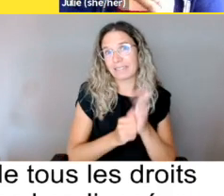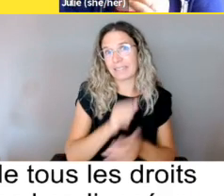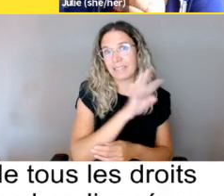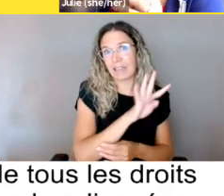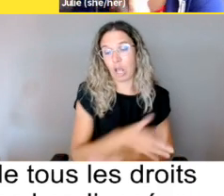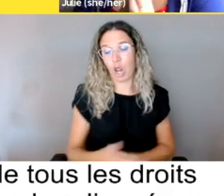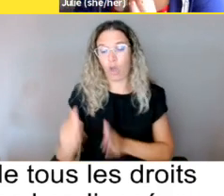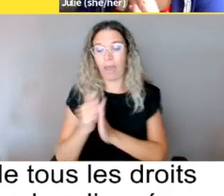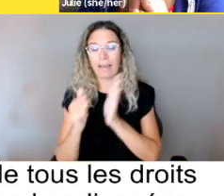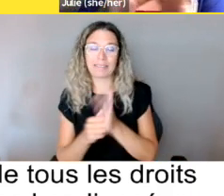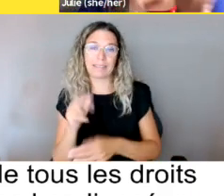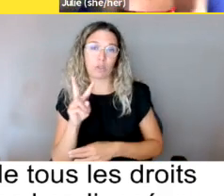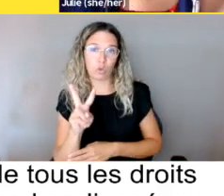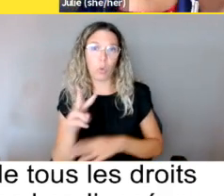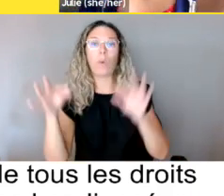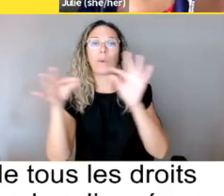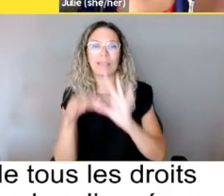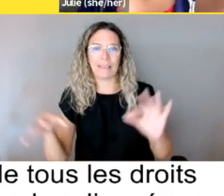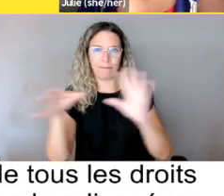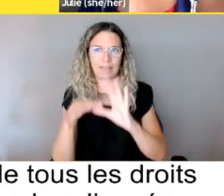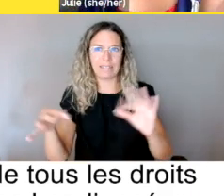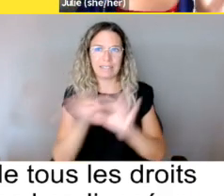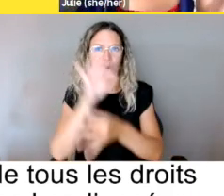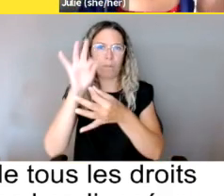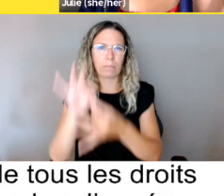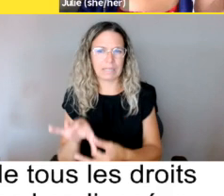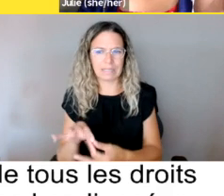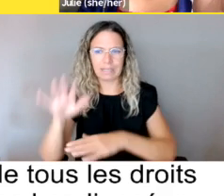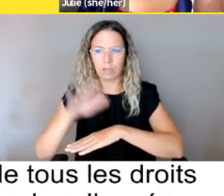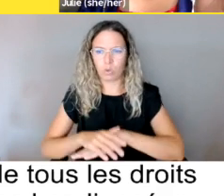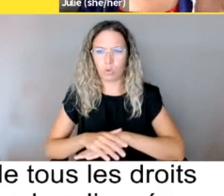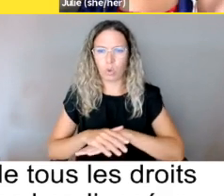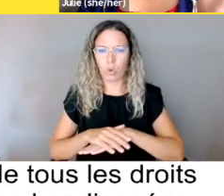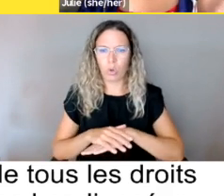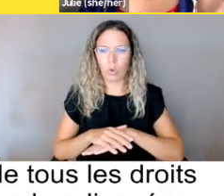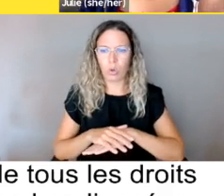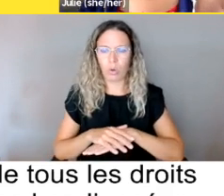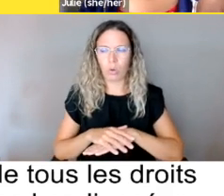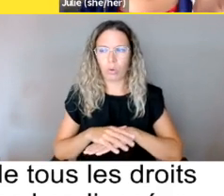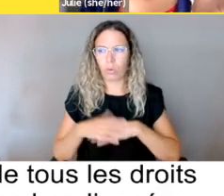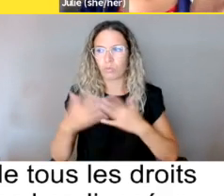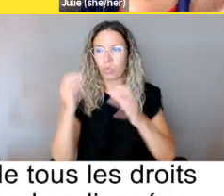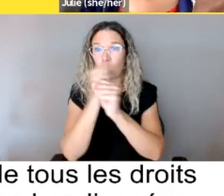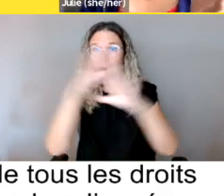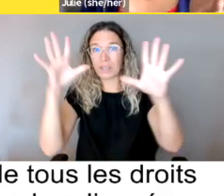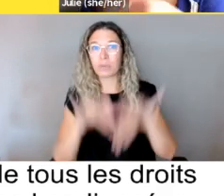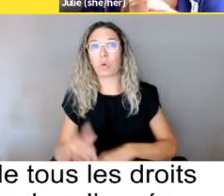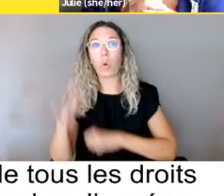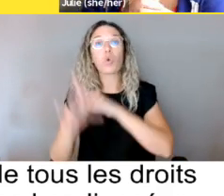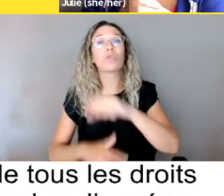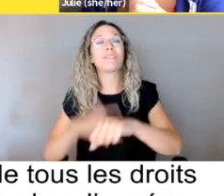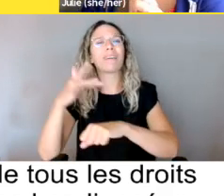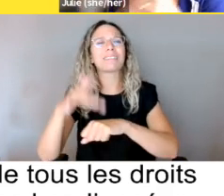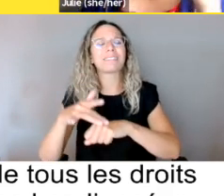2, il y aurait une définition de conception universelle, c'est